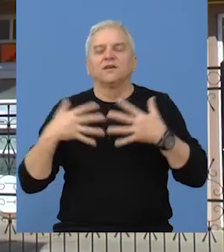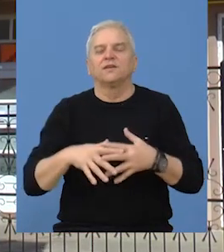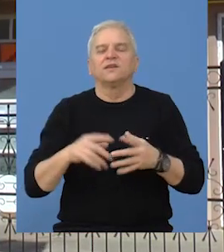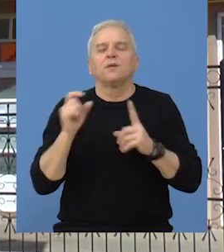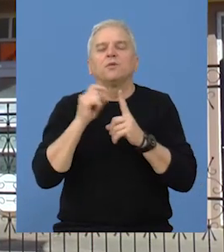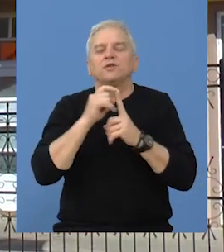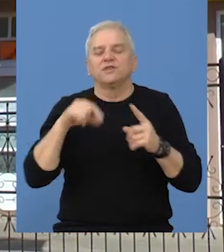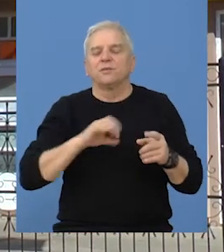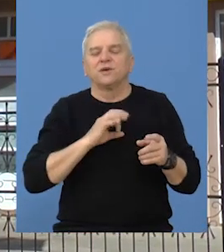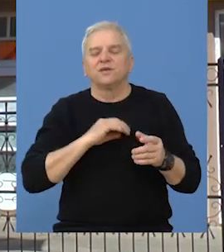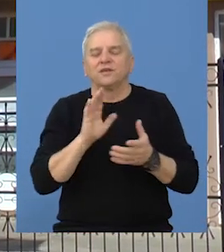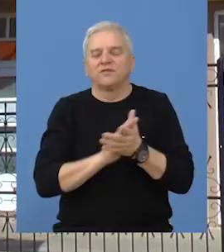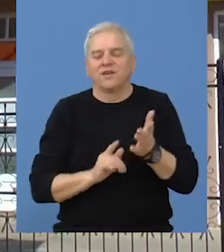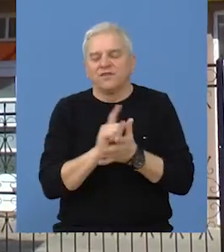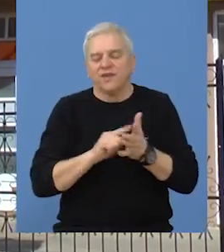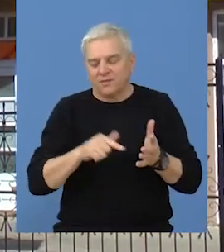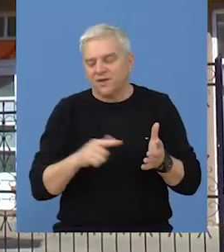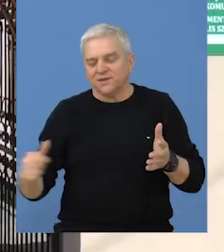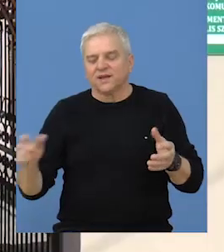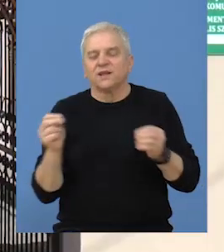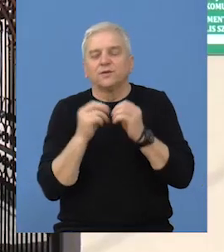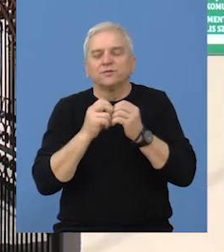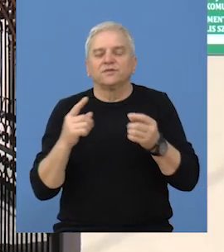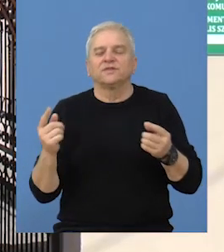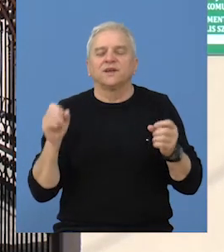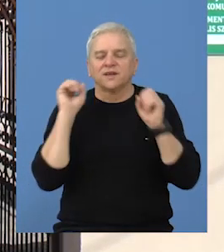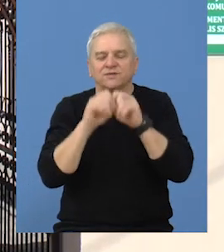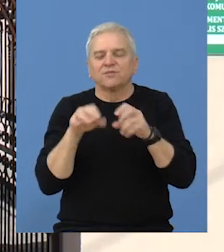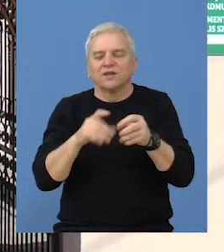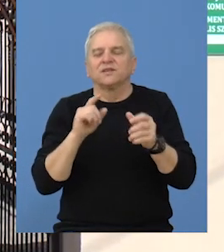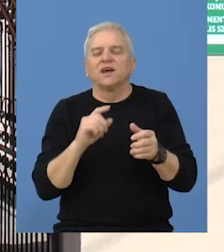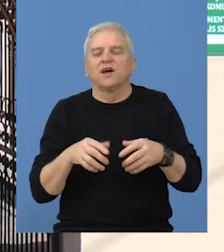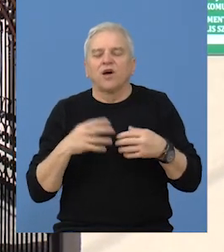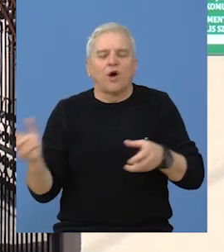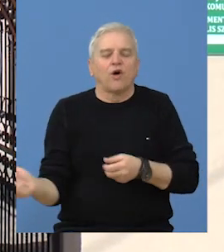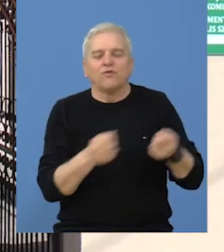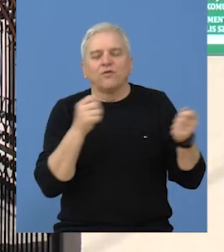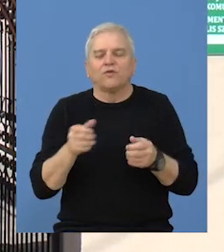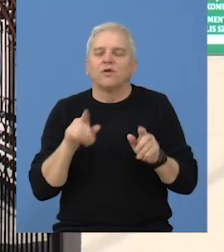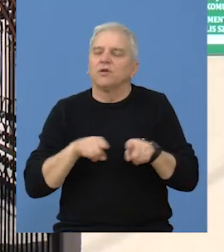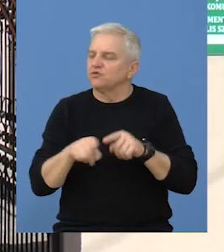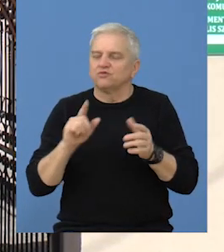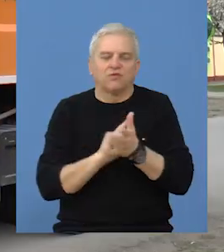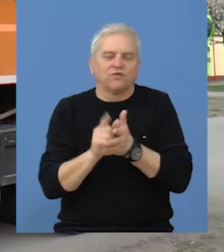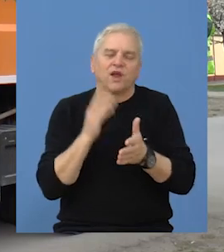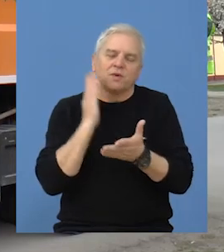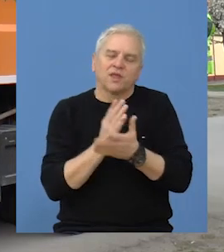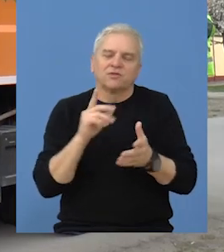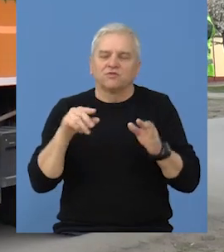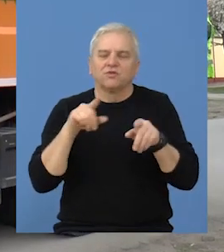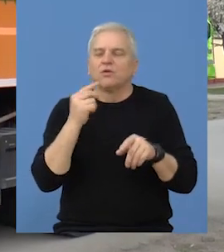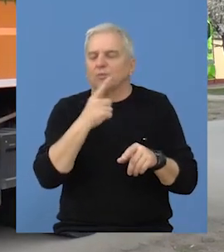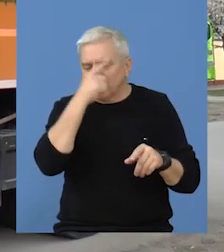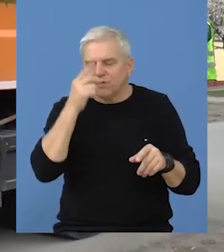Preduzeće potisje Bečej će za vreme uskršnjih praznika smeće iz domaćinstava odnositi po uobičajenom